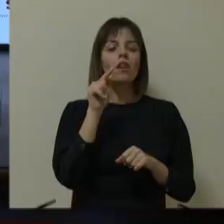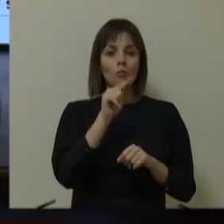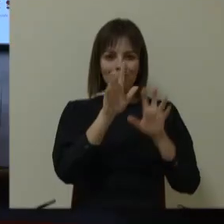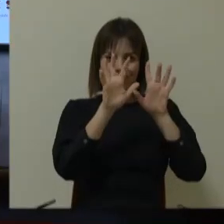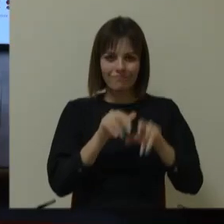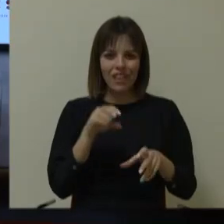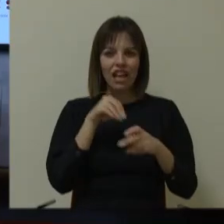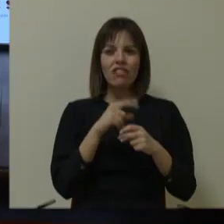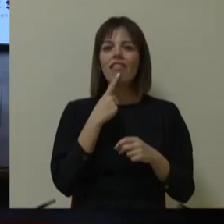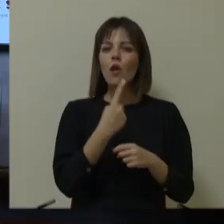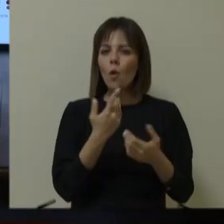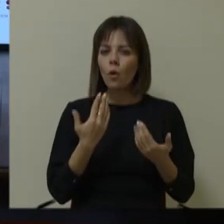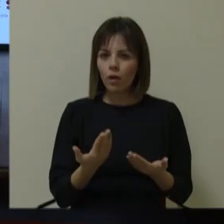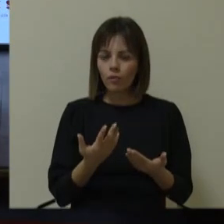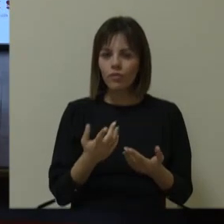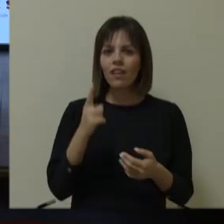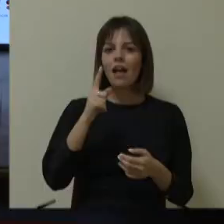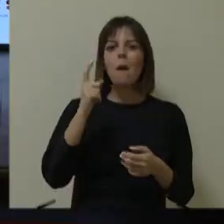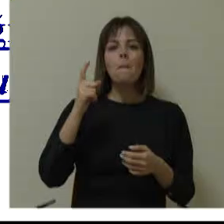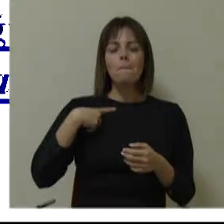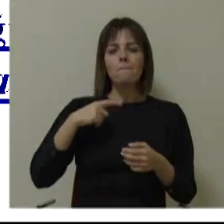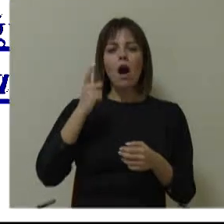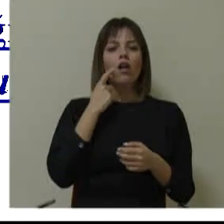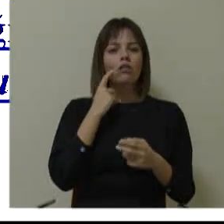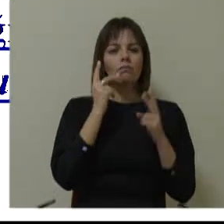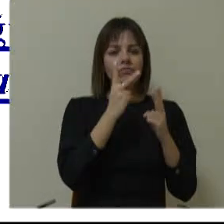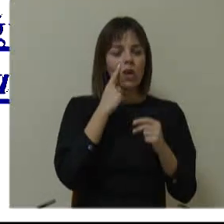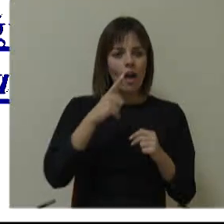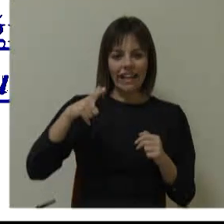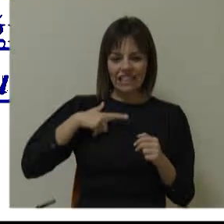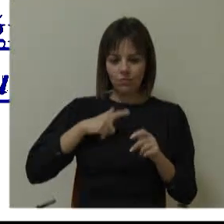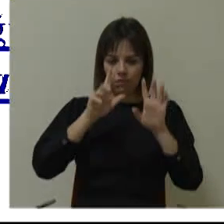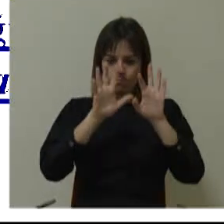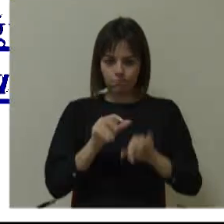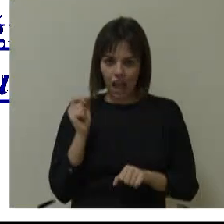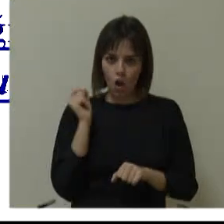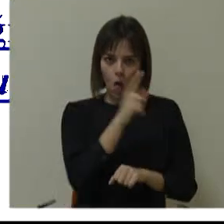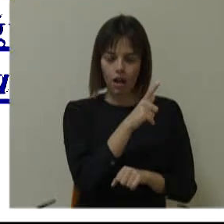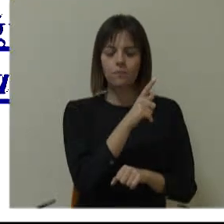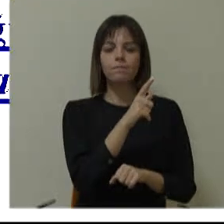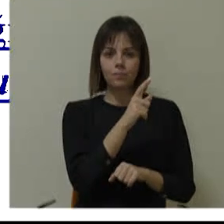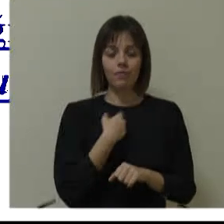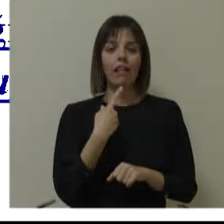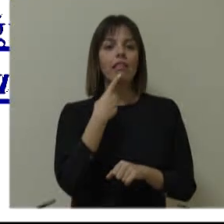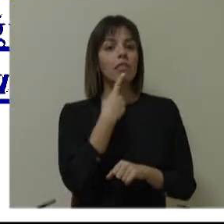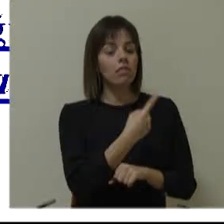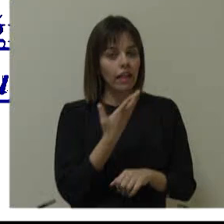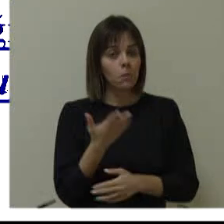Diyor ki, Başkumandan Paşa Hazretleri'ne İzmir'den telgraf çektim. Dedim ki,